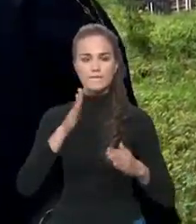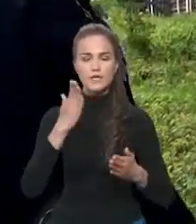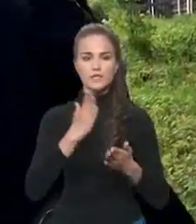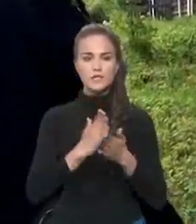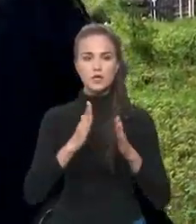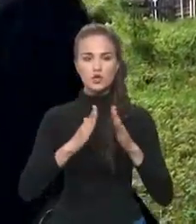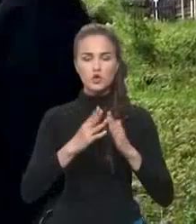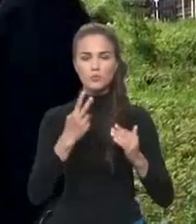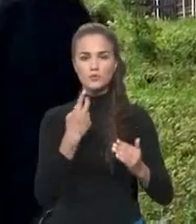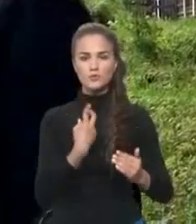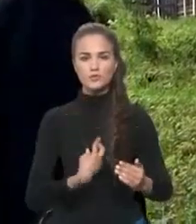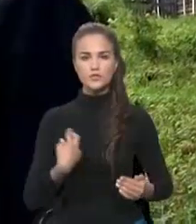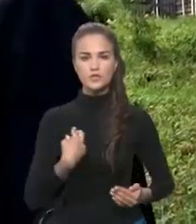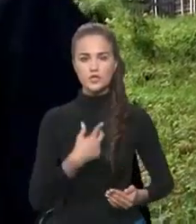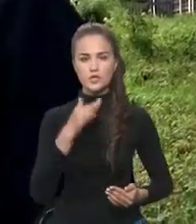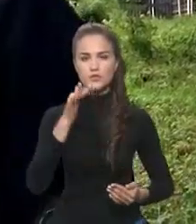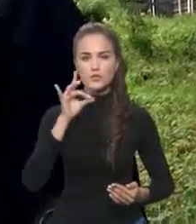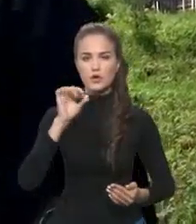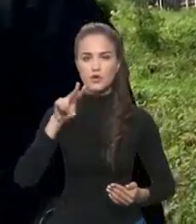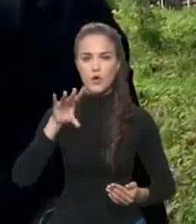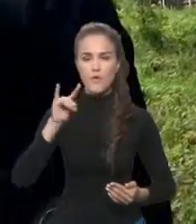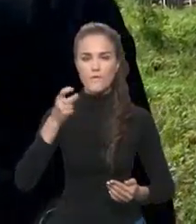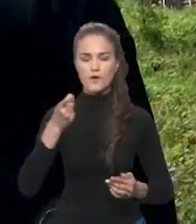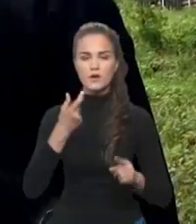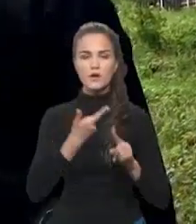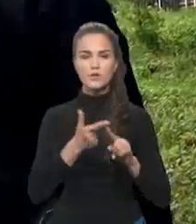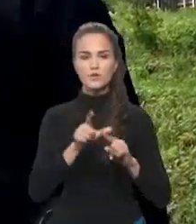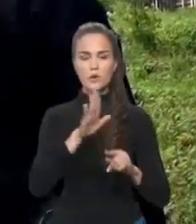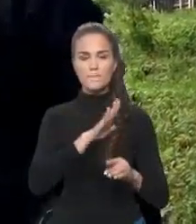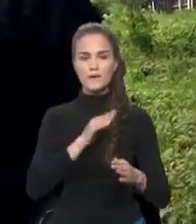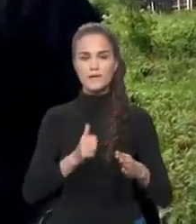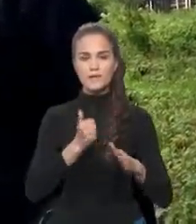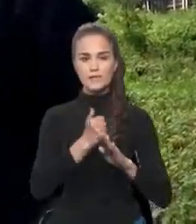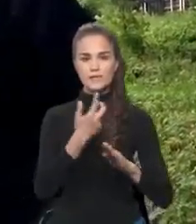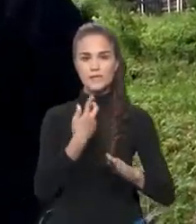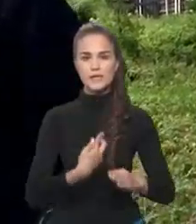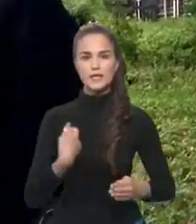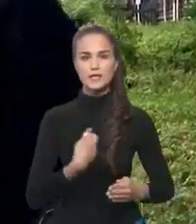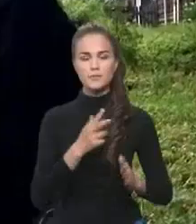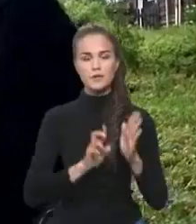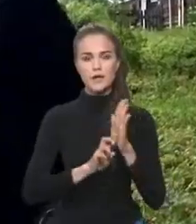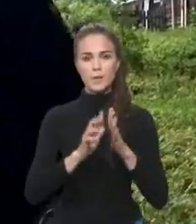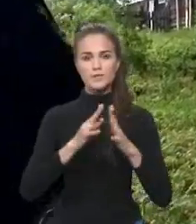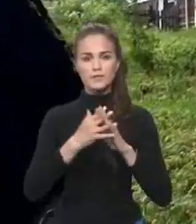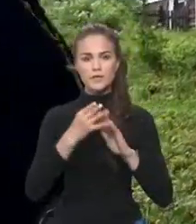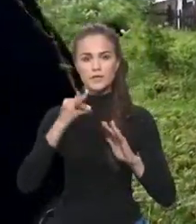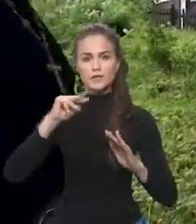священников Флоровых Которые были настоятелями храма В селе Илгань И